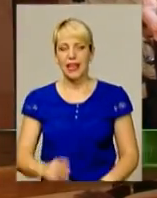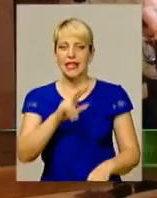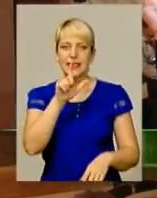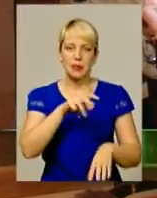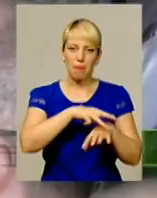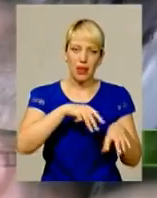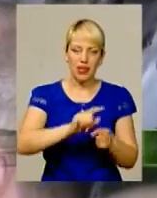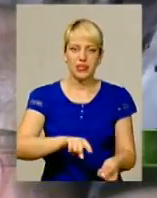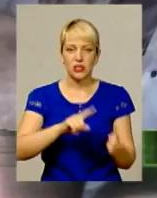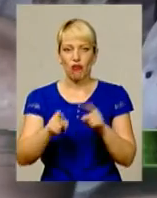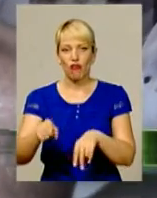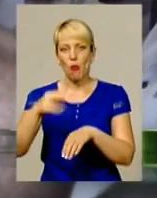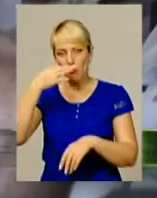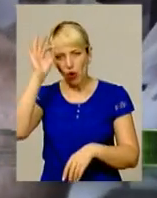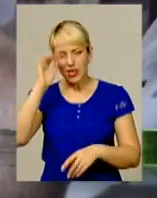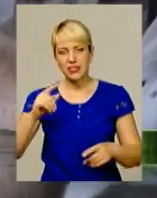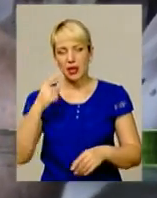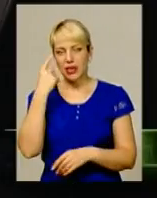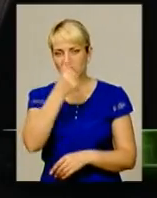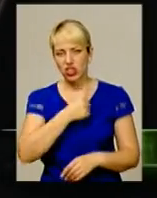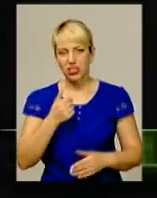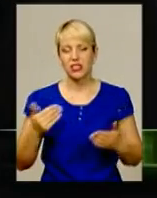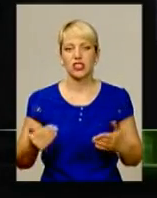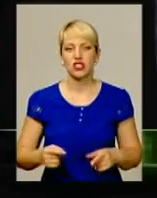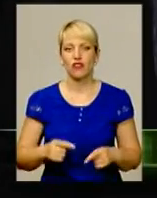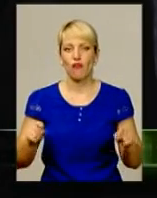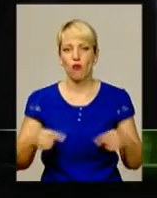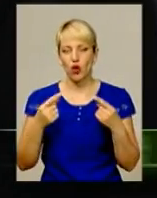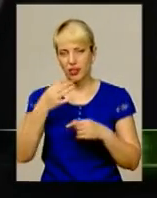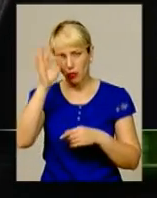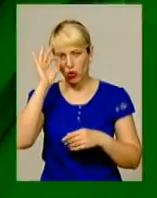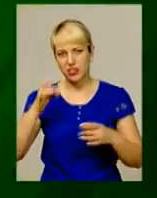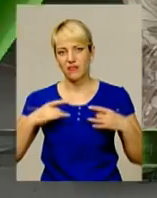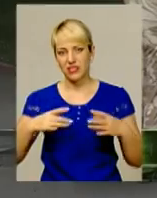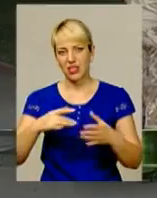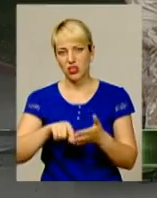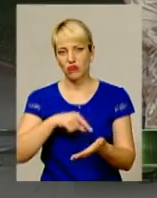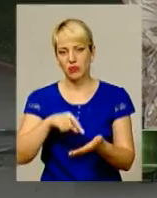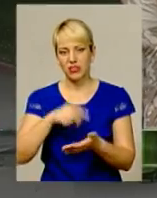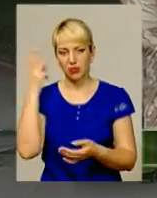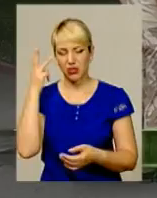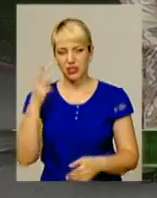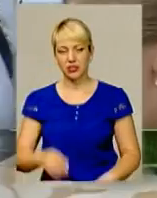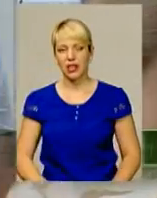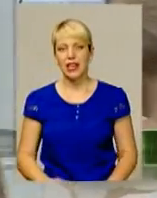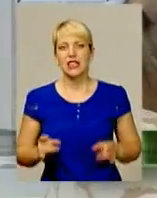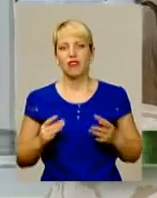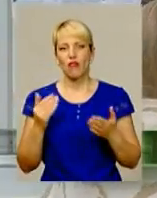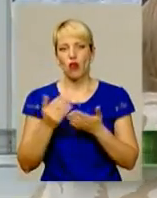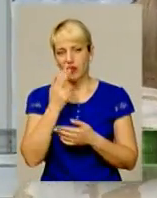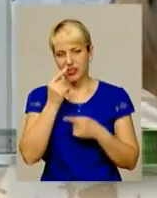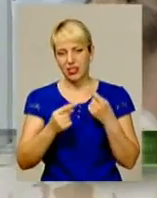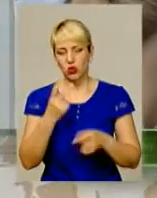поліцію першу річницю створення Національної поліції України відзначили у Хмельницькому. Святкування у нових традиціях. 2